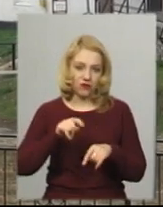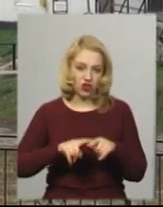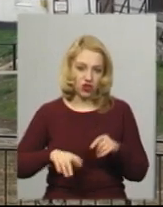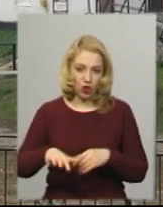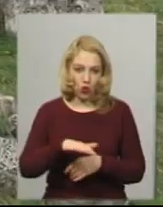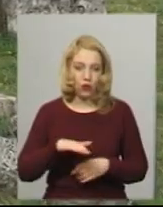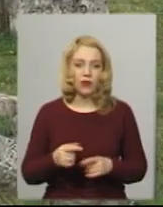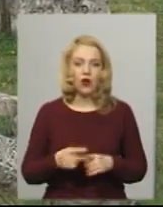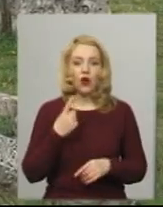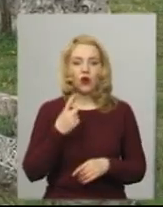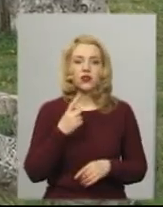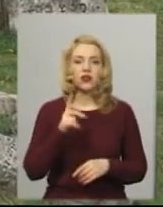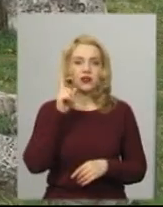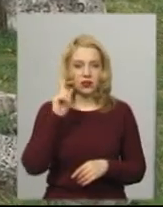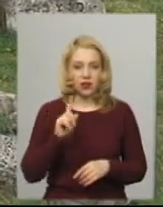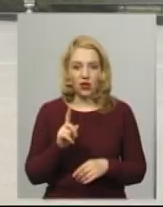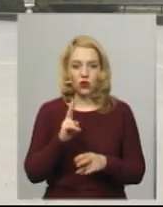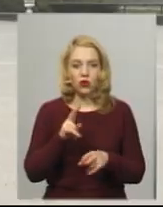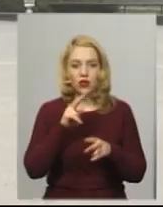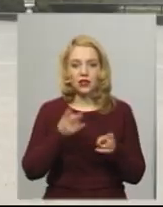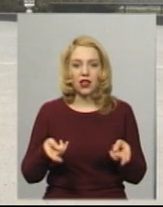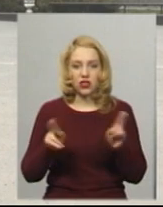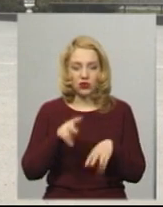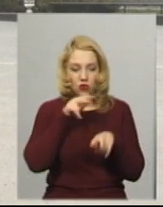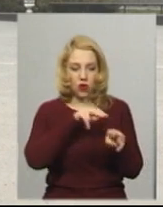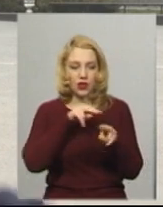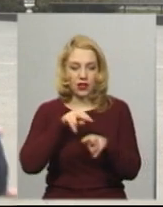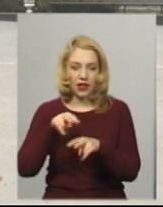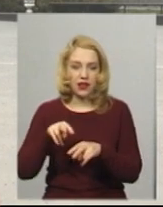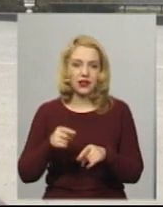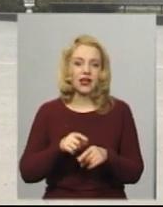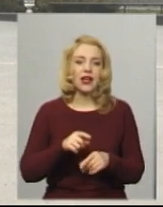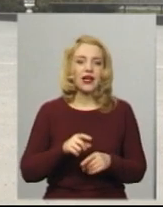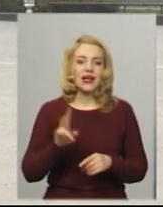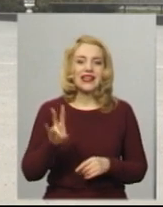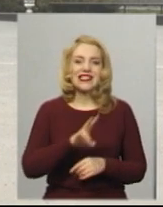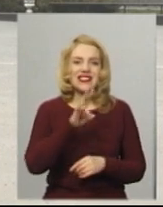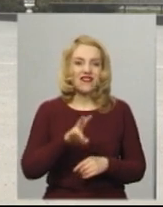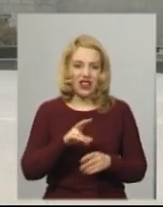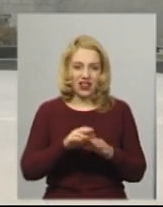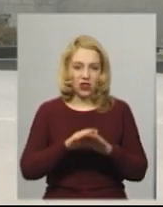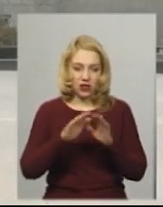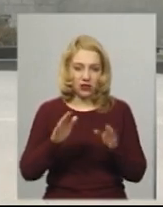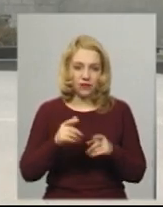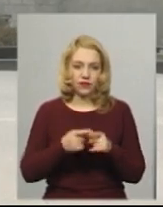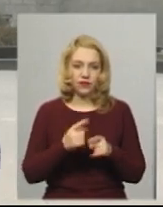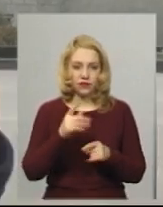небагатьох хасидів, що залишився у Меджибіжі доглядати цвинтар та паломницький центр – габайся на гої Ірмі Конеца.